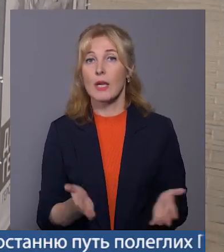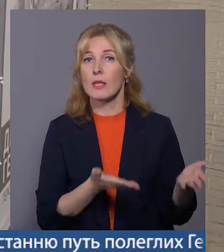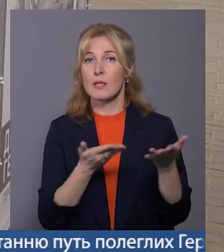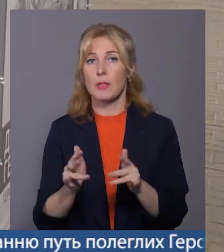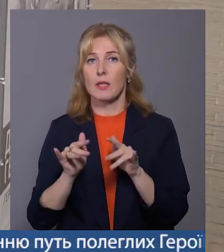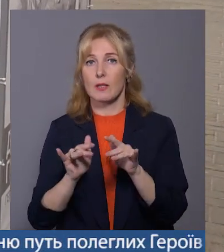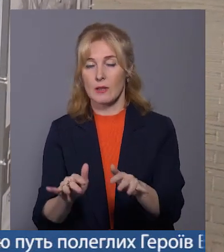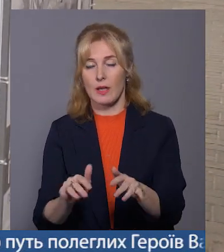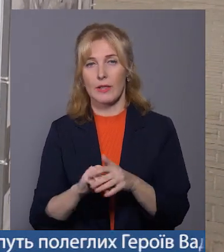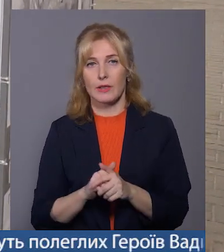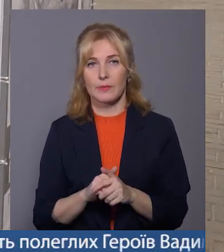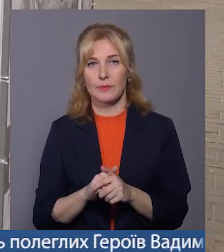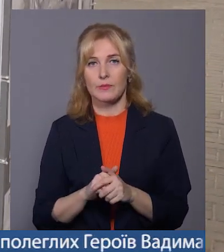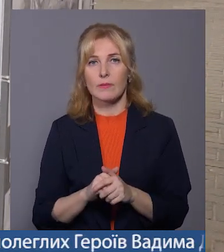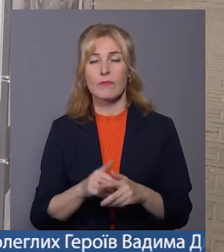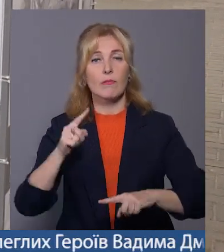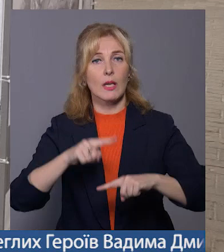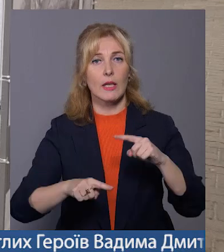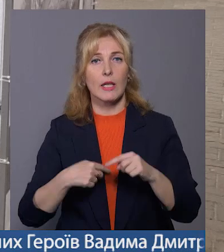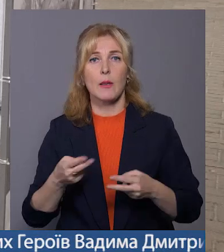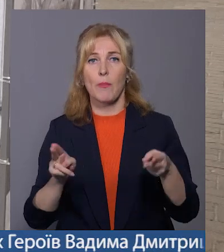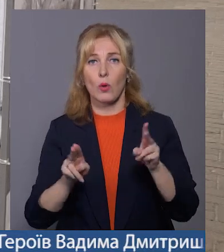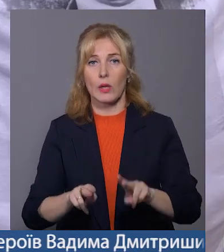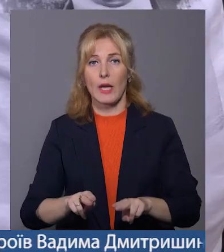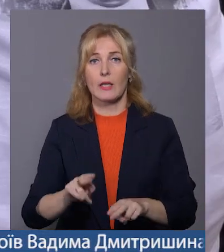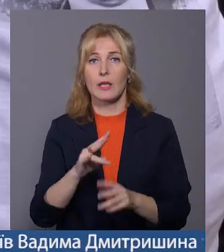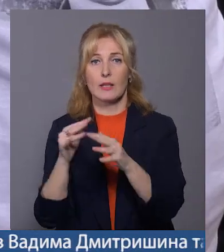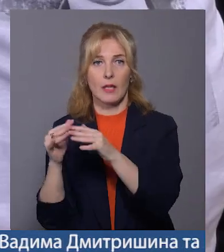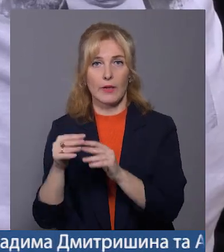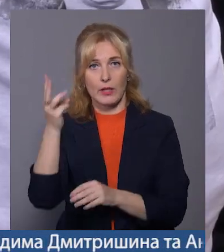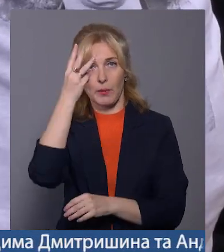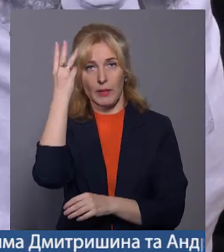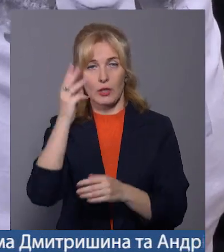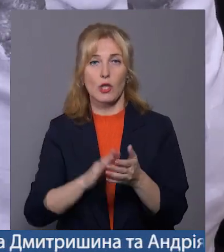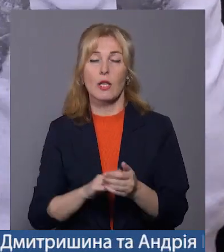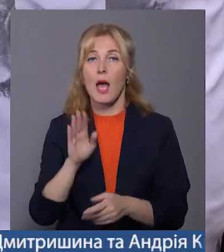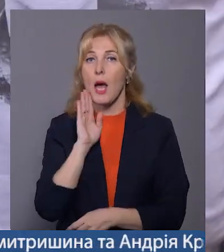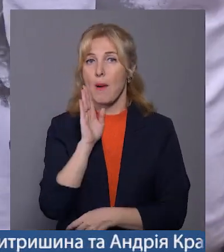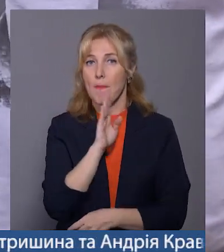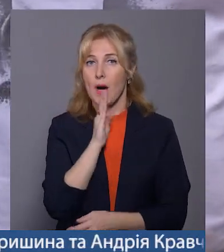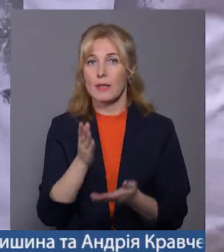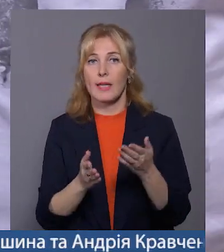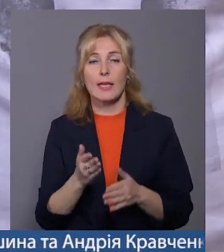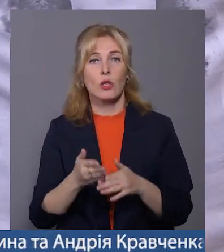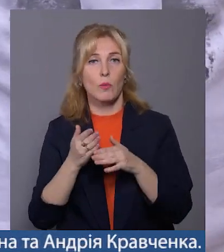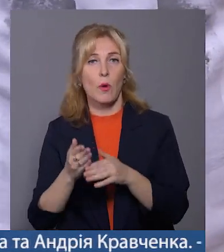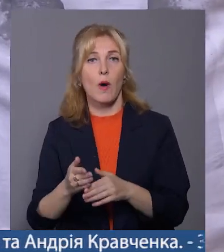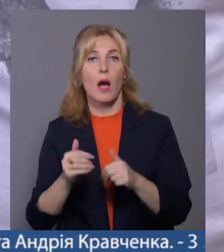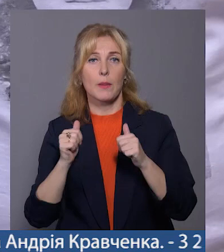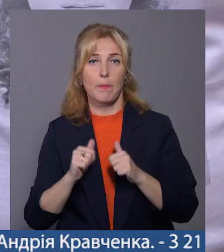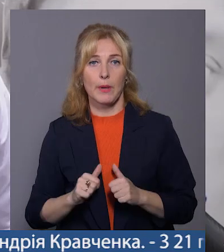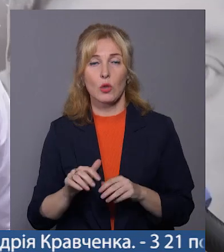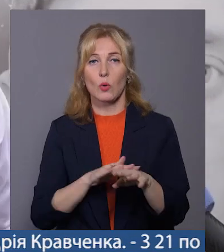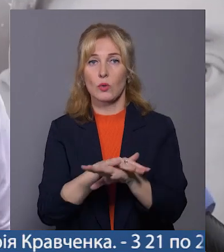спортсменів та вихованців ДІУ США, і рідних, полеглих на війні хмельничан. Мати поліцейського Юрія Чабаха, який допомагав мирному населенню